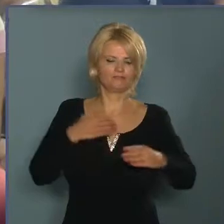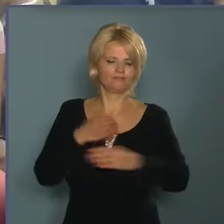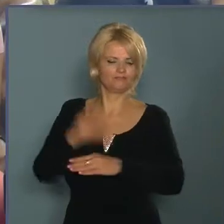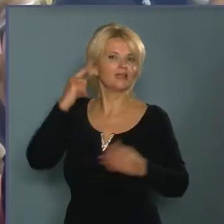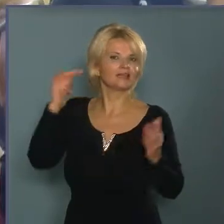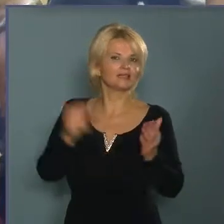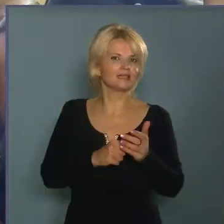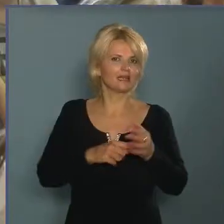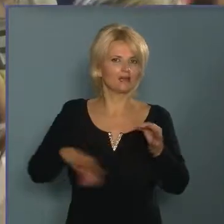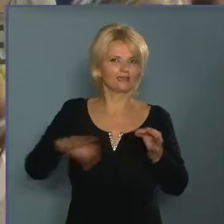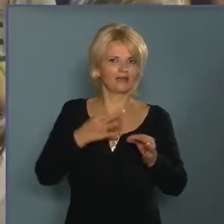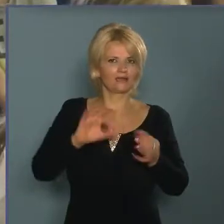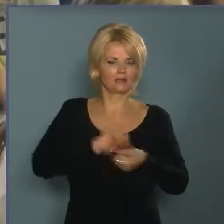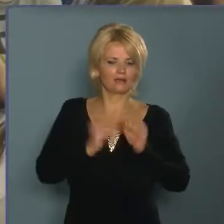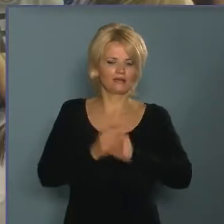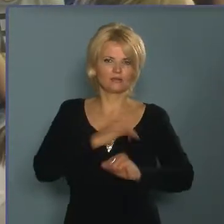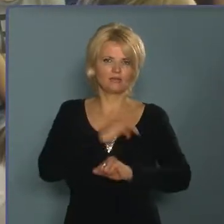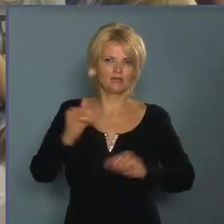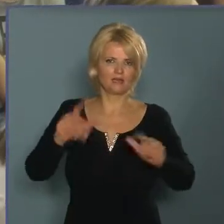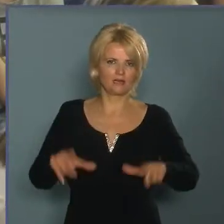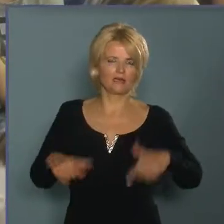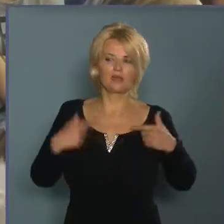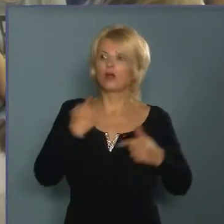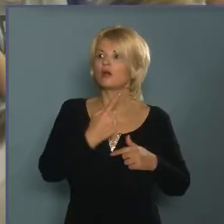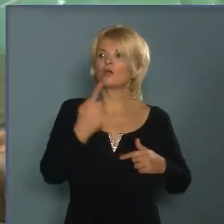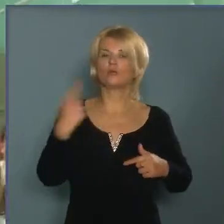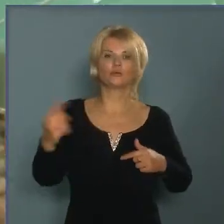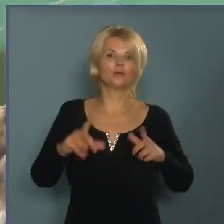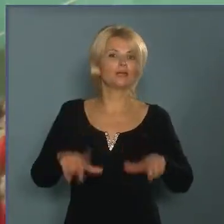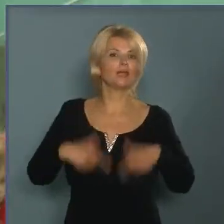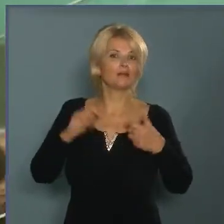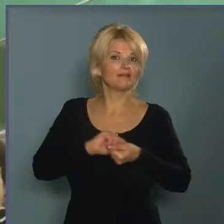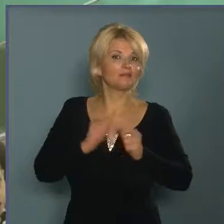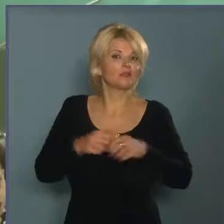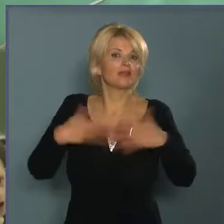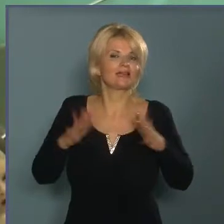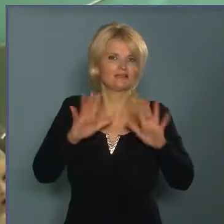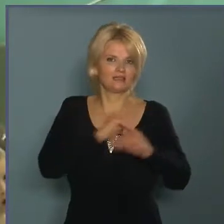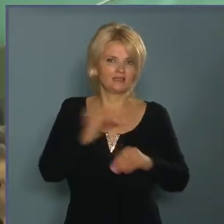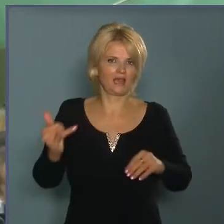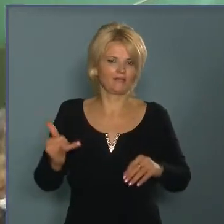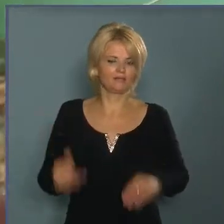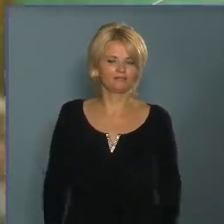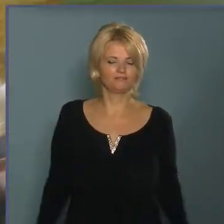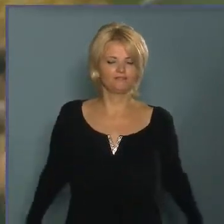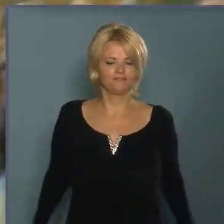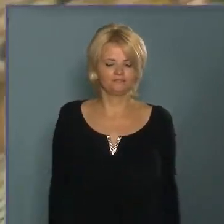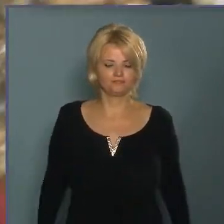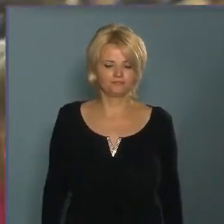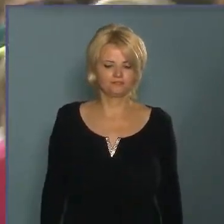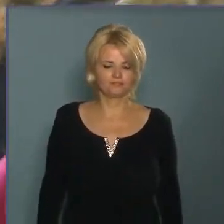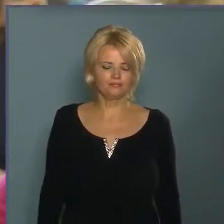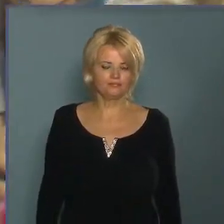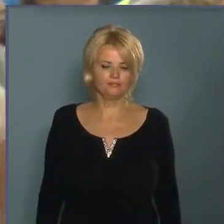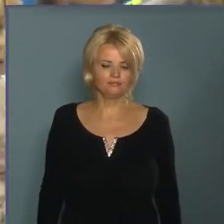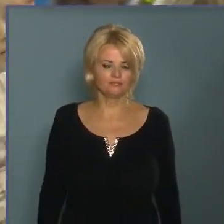említette, az a céljuk, hogy a zene által megváltozzon mindenkinek az élete. Az önök életét megváltoztatta-e ez a tíz év, amit ebben eltöltöttek,